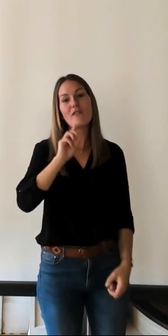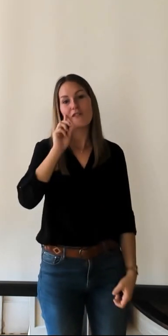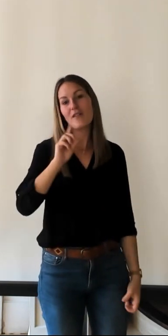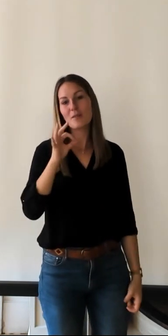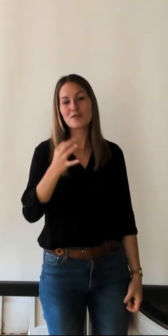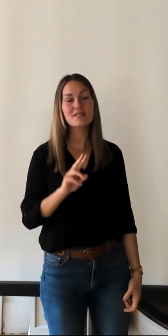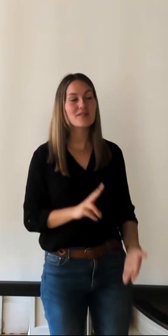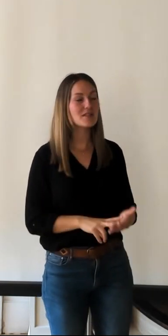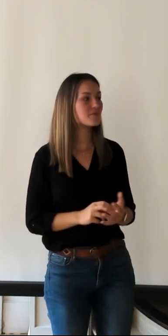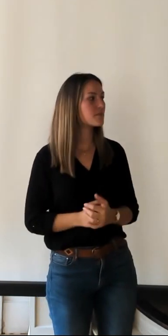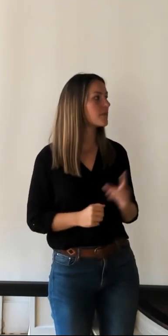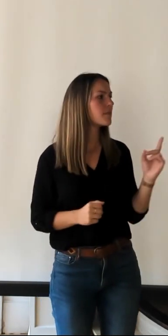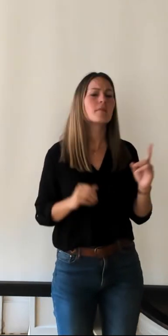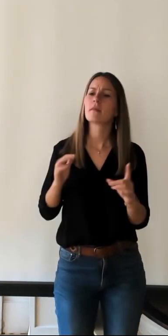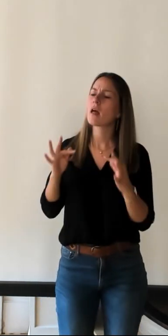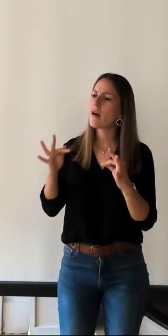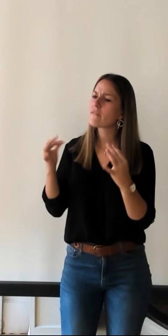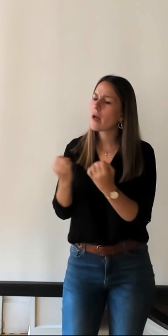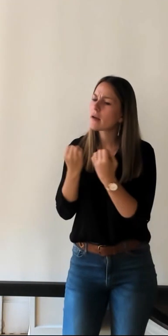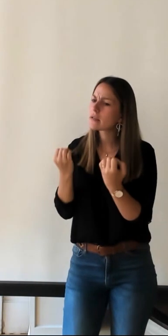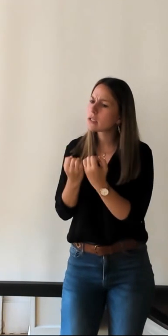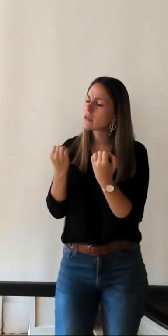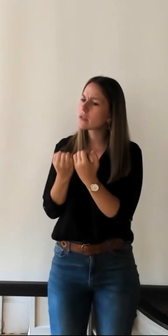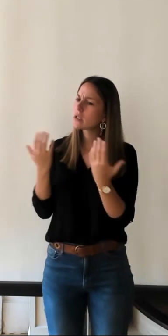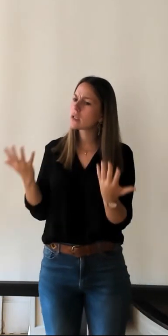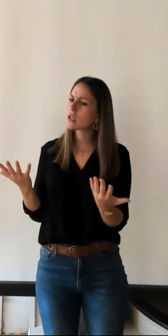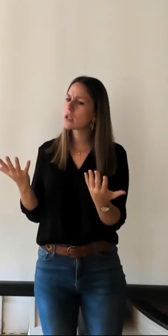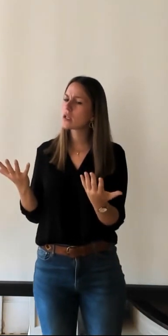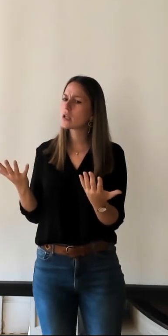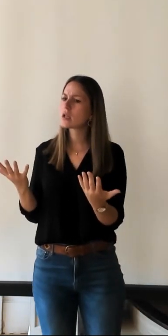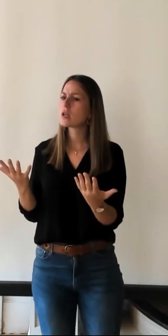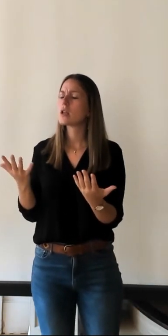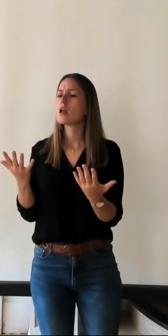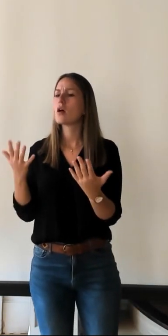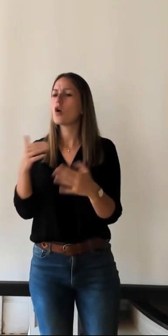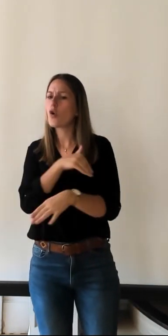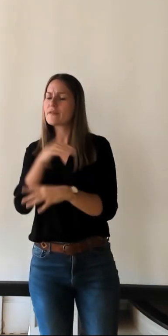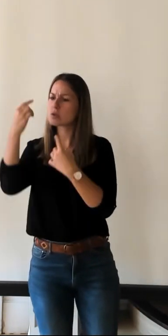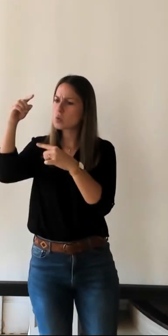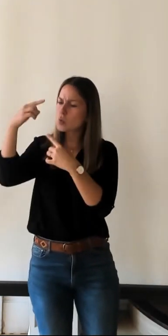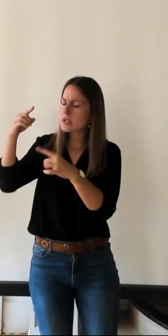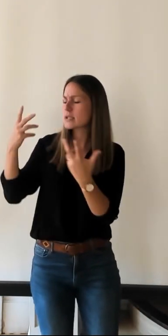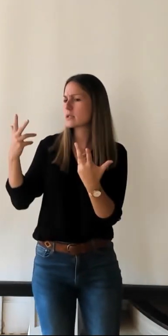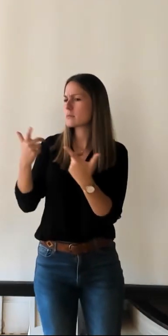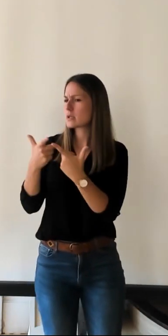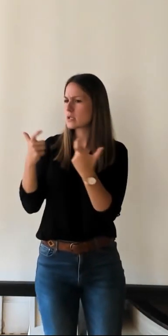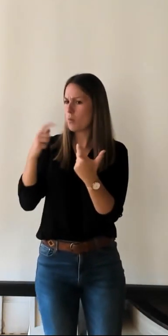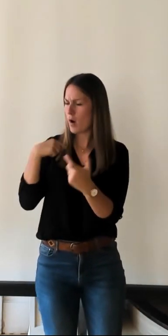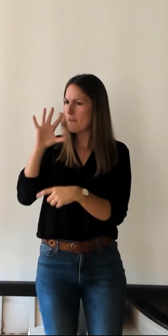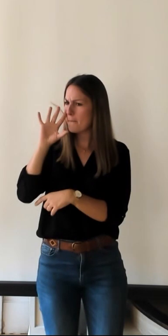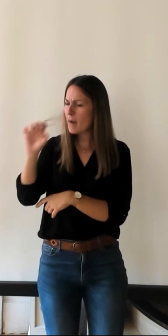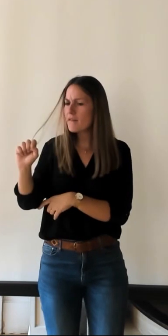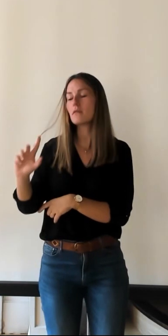certaines époques et dans les domaines d'activité de l'office de Rims à garder l'initiative j'avais aussi repéré qu'ils